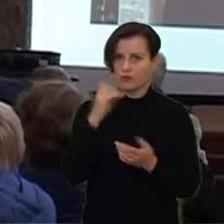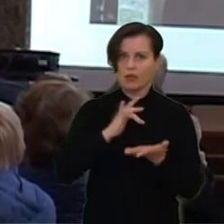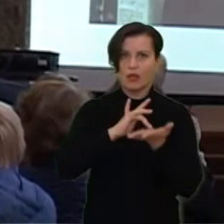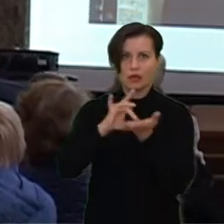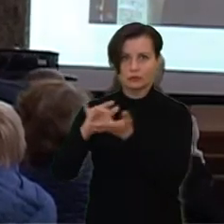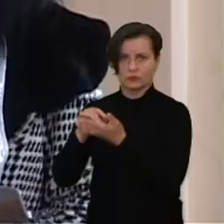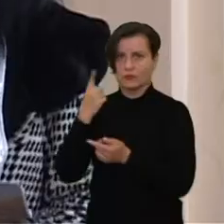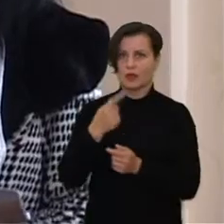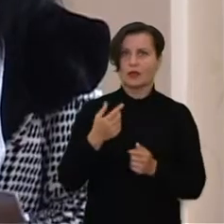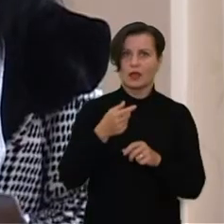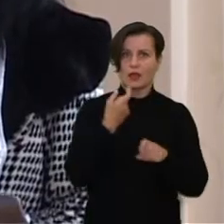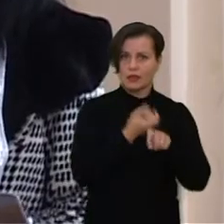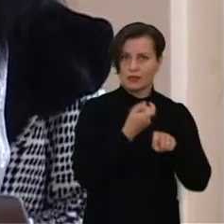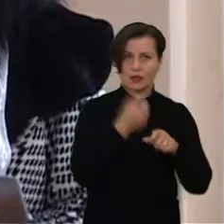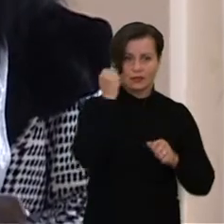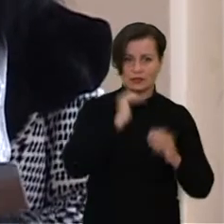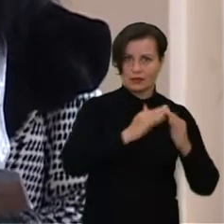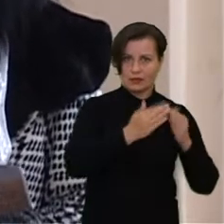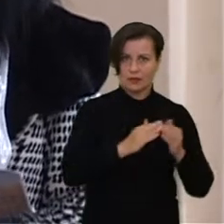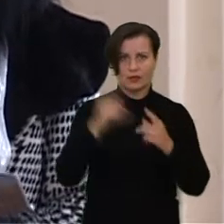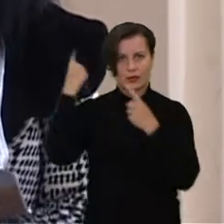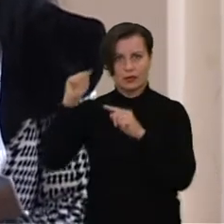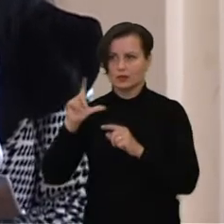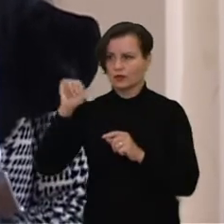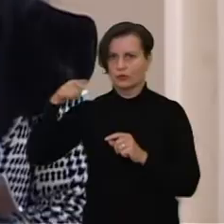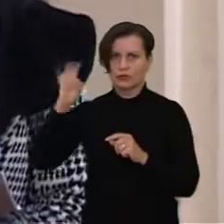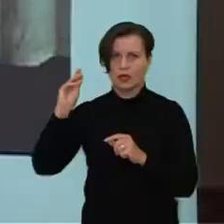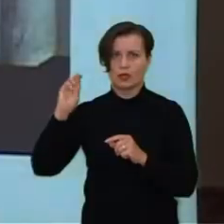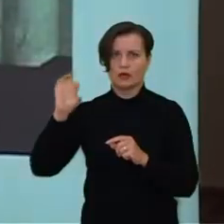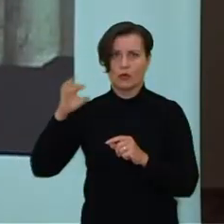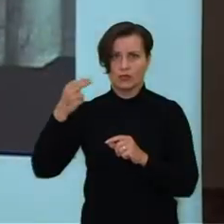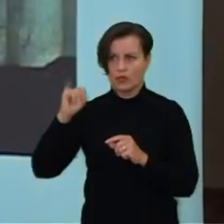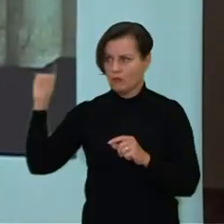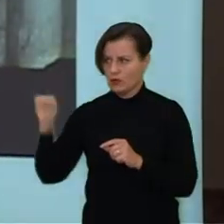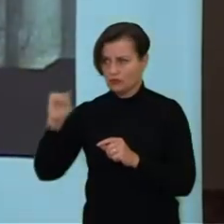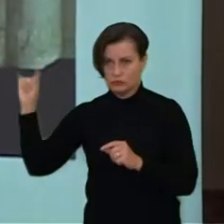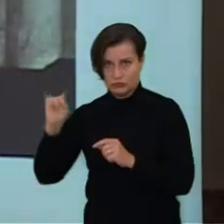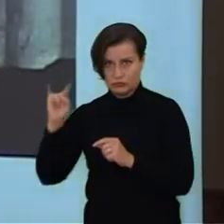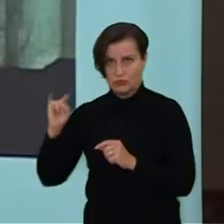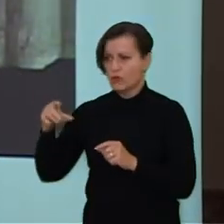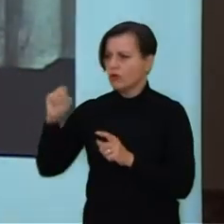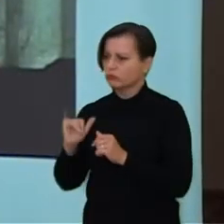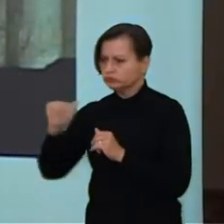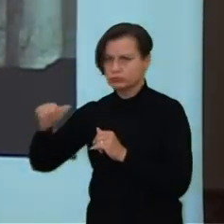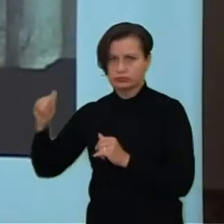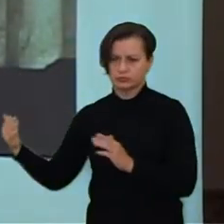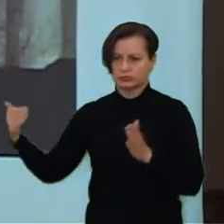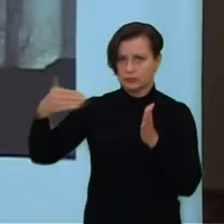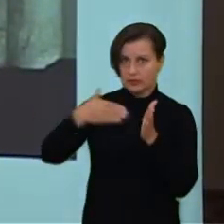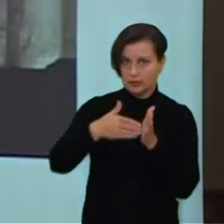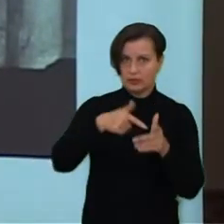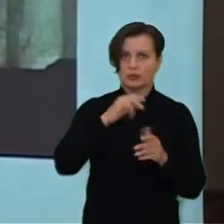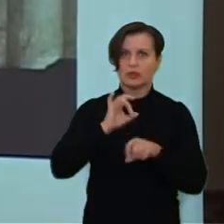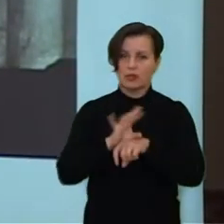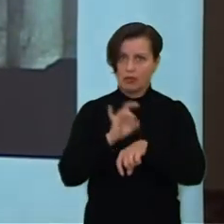Viena kėdainių senamestija, kita Evangelikų Liuteronų bažnyčių lankimas nuo Kauno iki Klaipėdos. Beto buvo organizuojamos